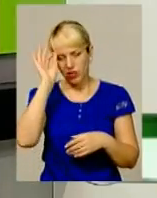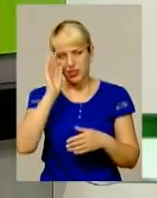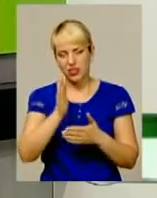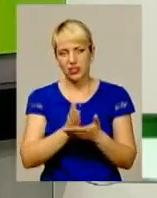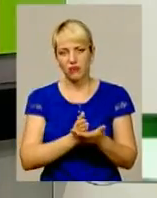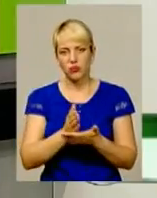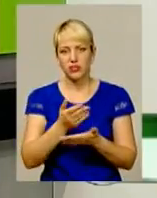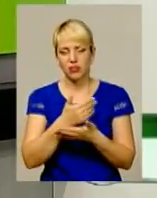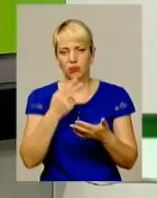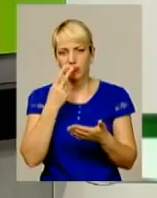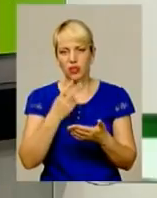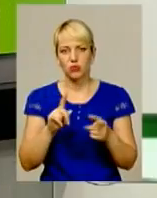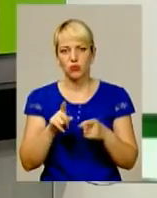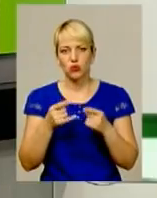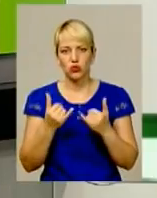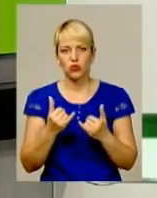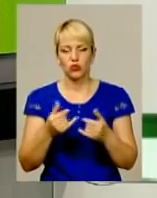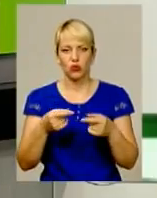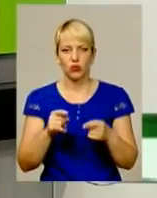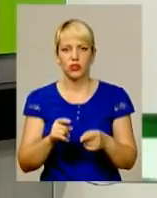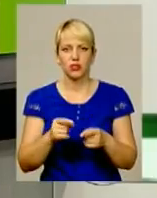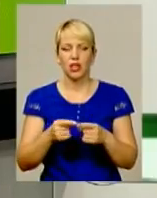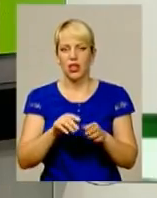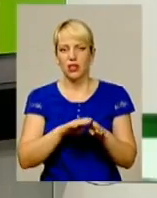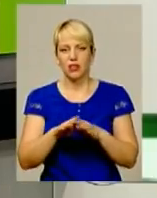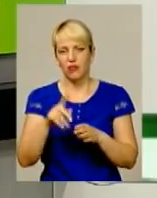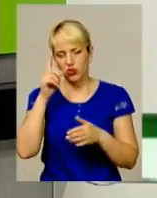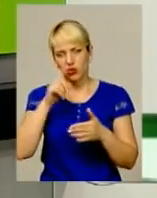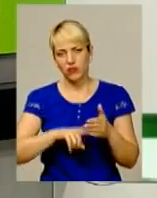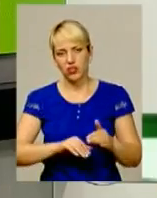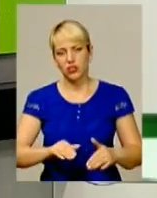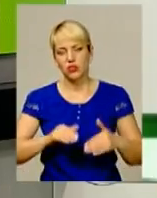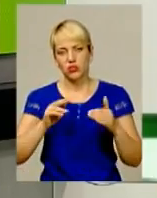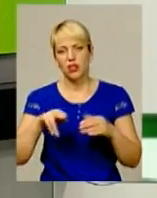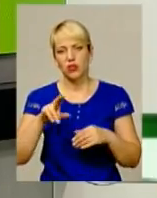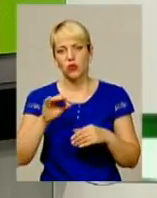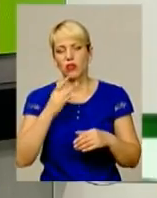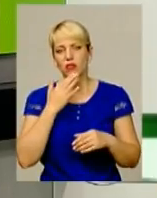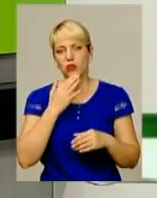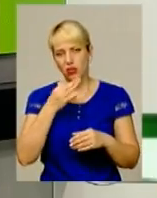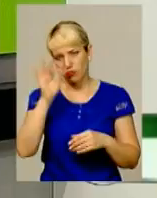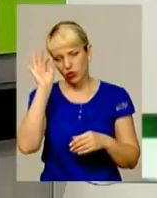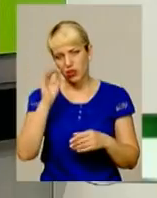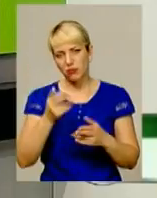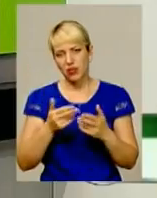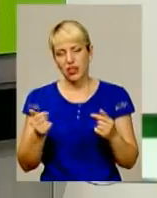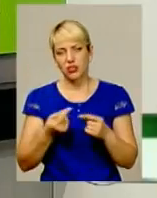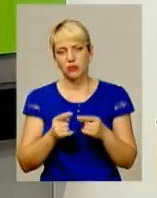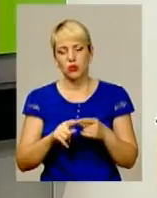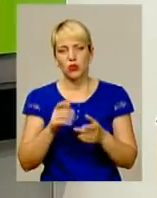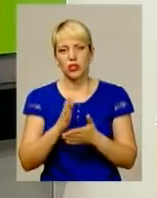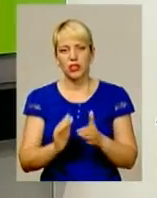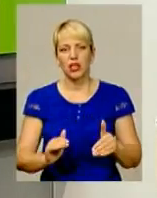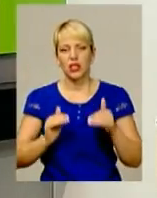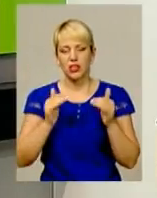і дійсно, ми бачимо, що сьогодні рівень довіри зростає до Національної поліції. Підтвердженням цього є ріст